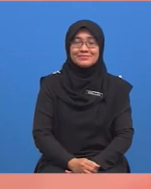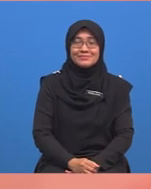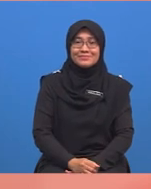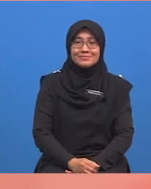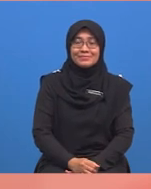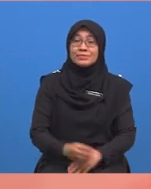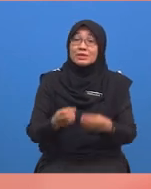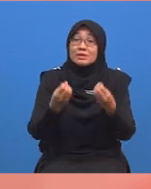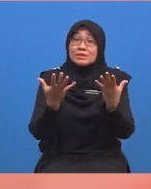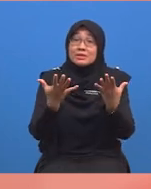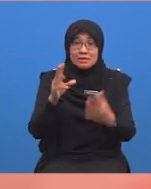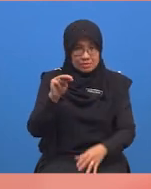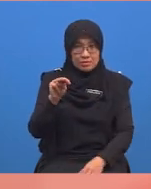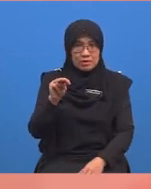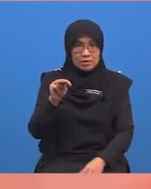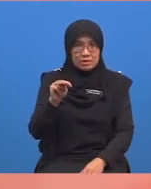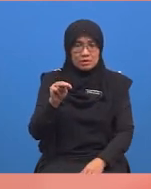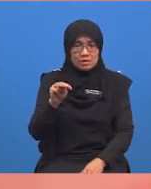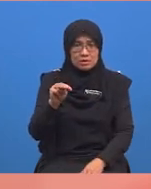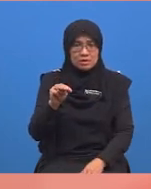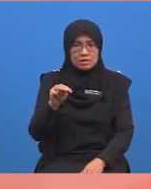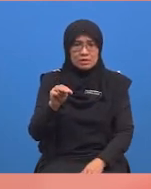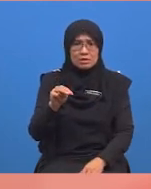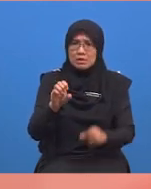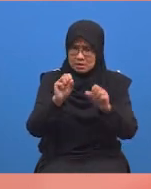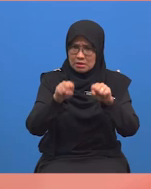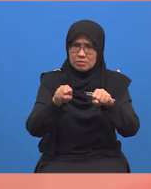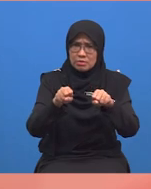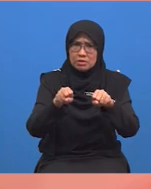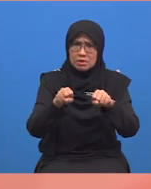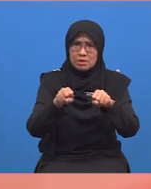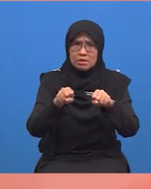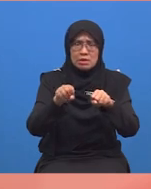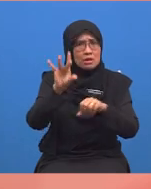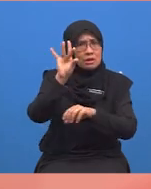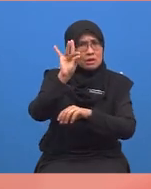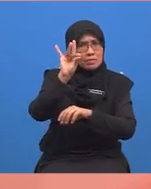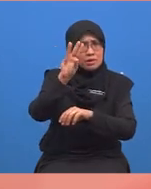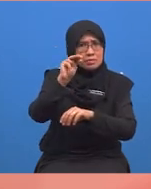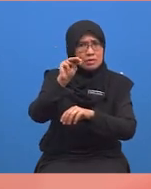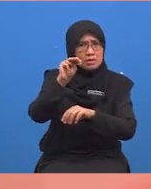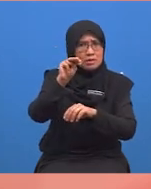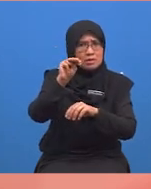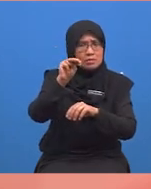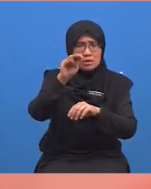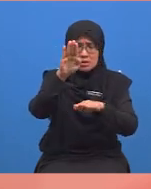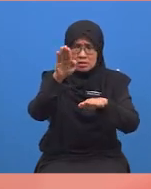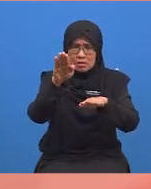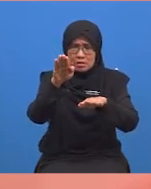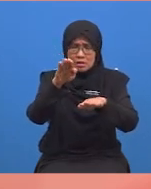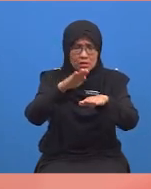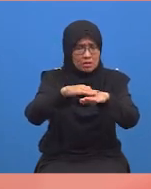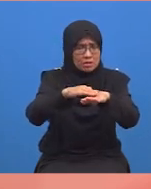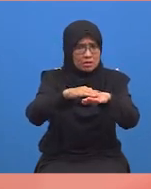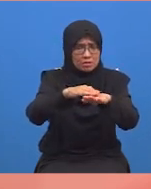Bagaimana, murid-murid? Adakah kita terus boleh turunkan nilai lapan milimeter dan letakkan di sebelah